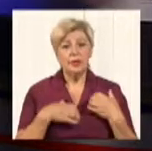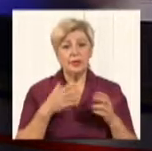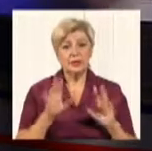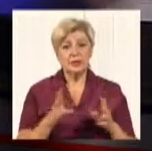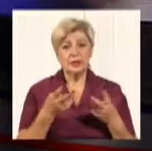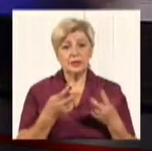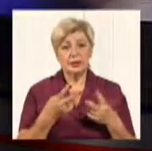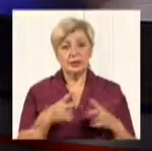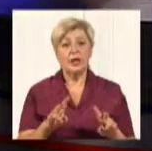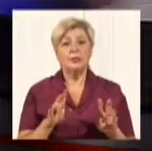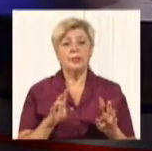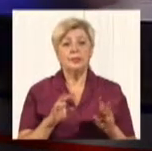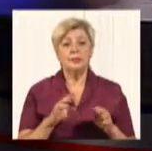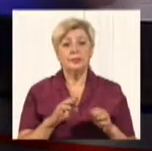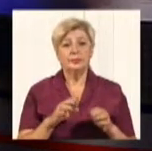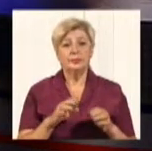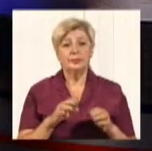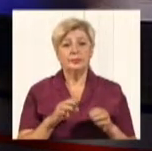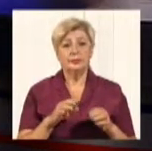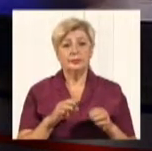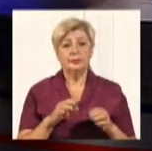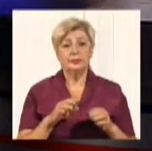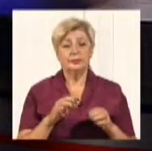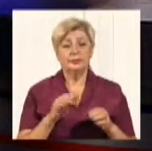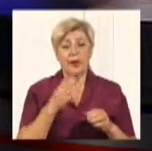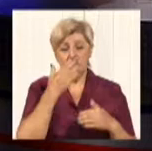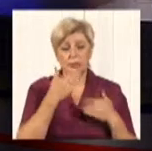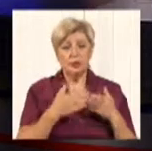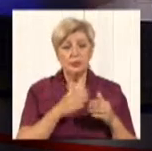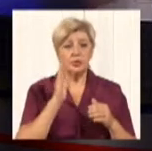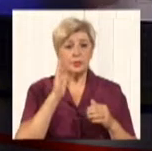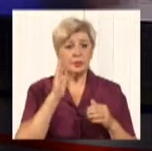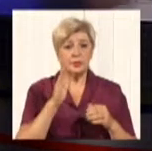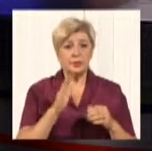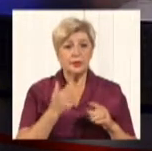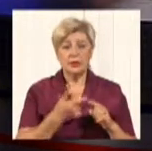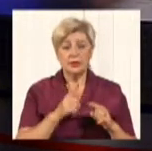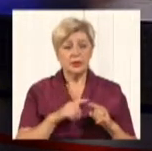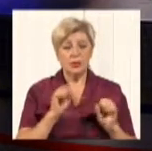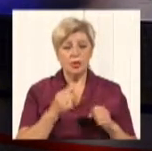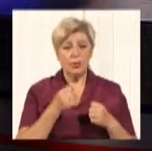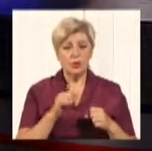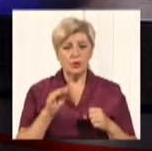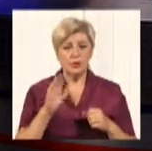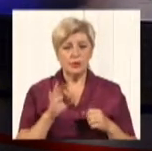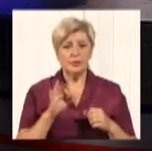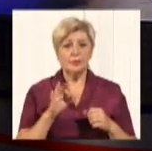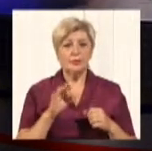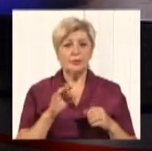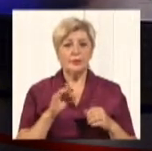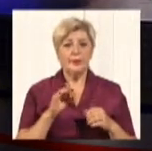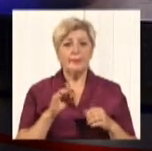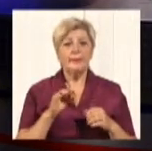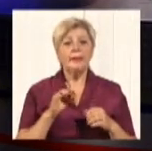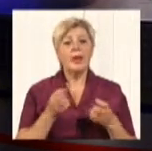тривалий процес. Так, це тривалий процес, і принаймні у найближчій перспективі це просто неможливо. Так, я припоную, так,